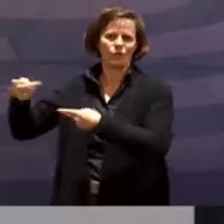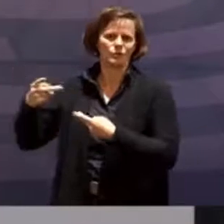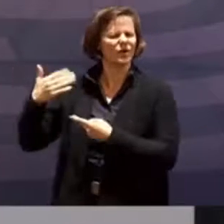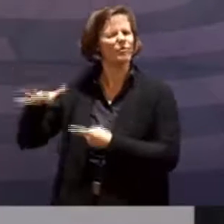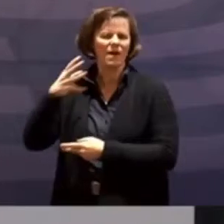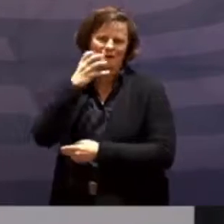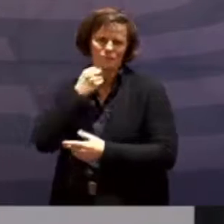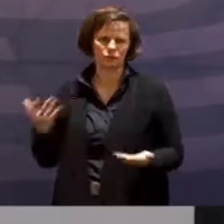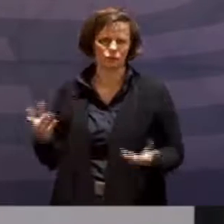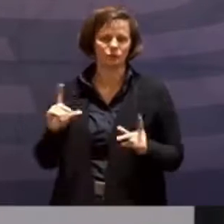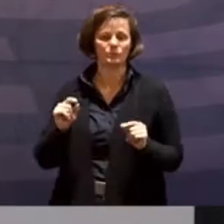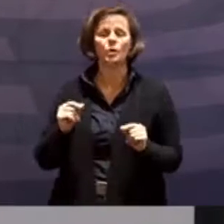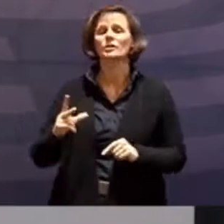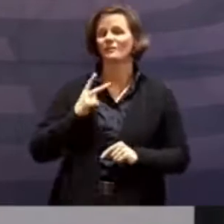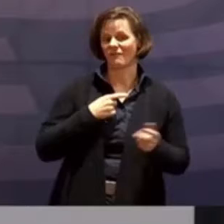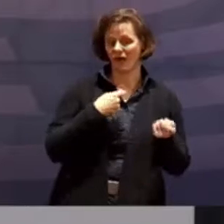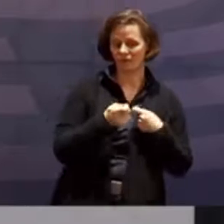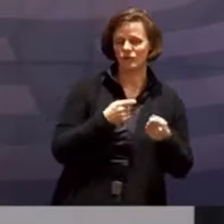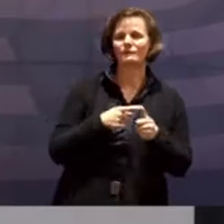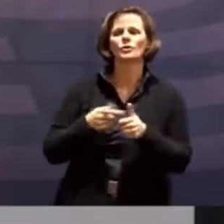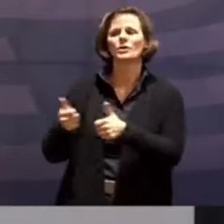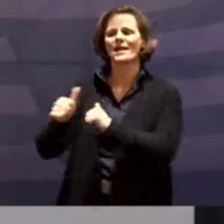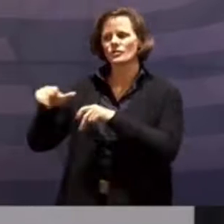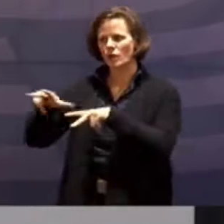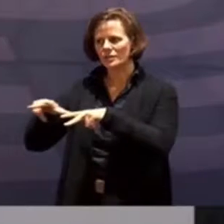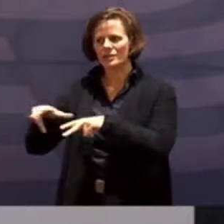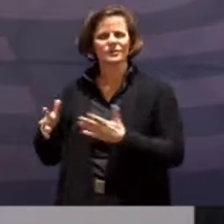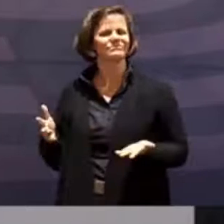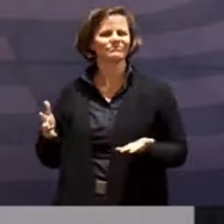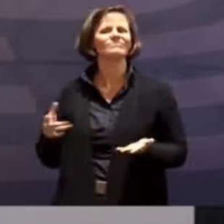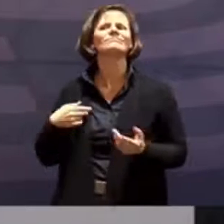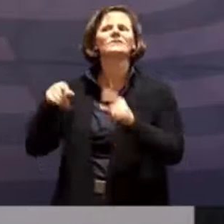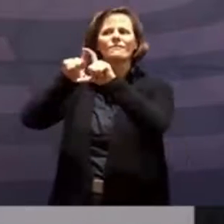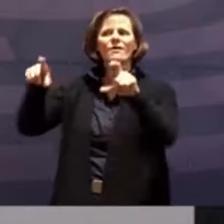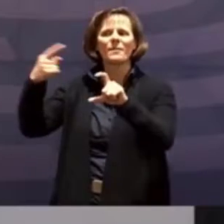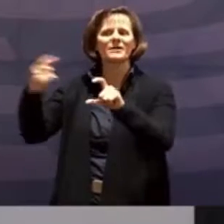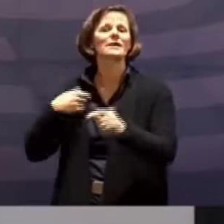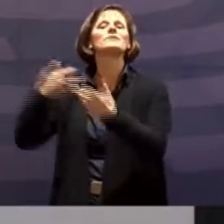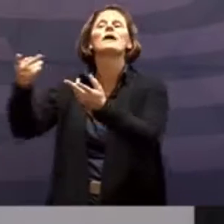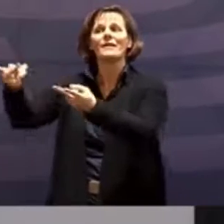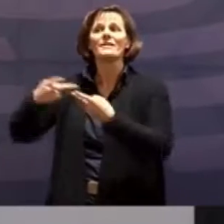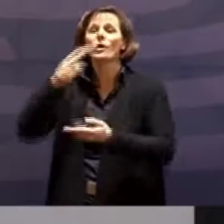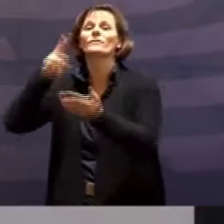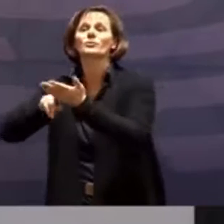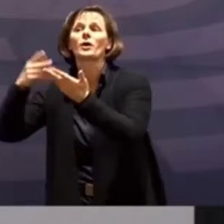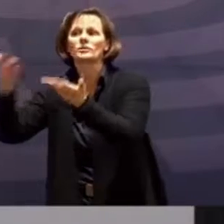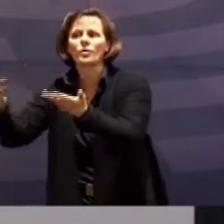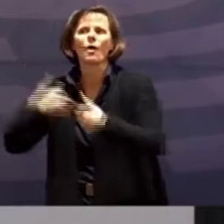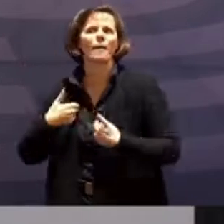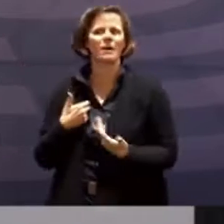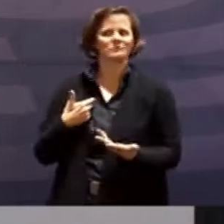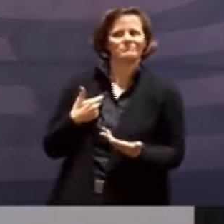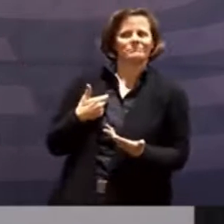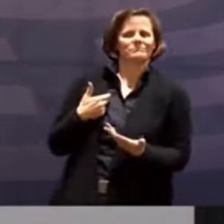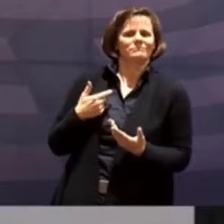Hilfsorganisationen, sondern im Bereich unzuverlässiger Lieferzusagen. Daher aber an dieser Stelle noch einmal einen herzlichen Dank